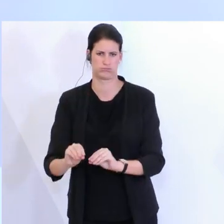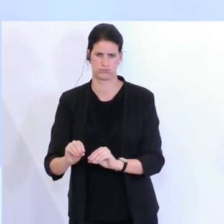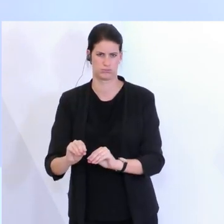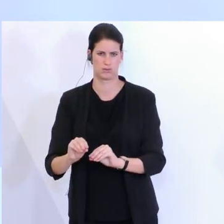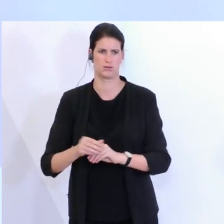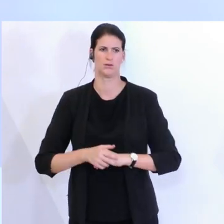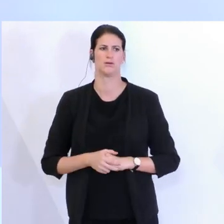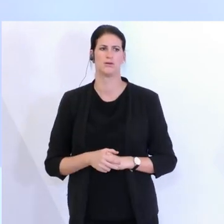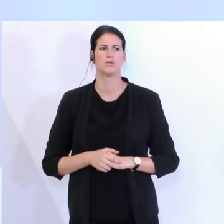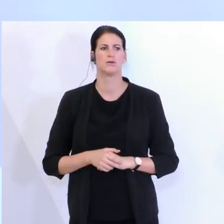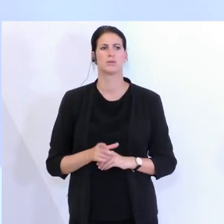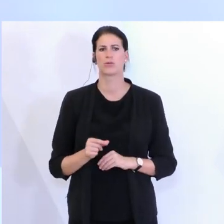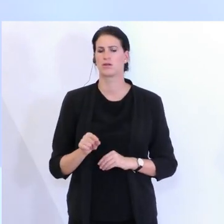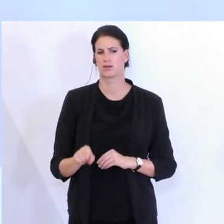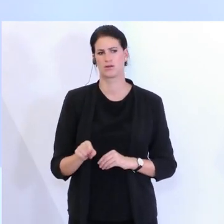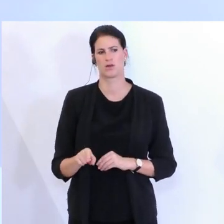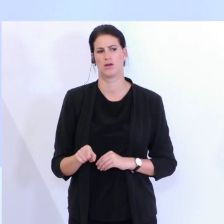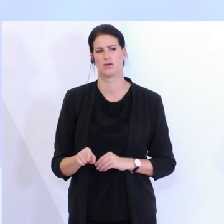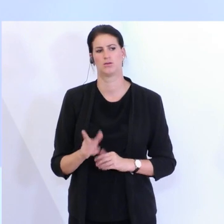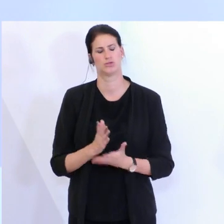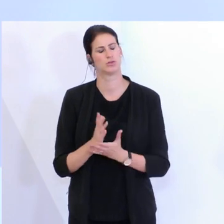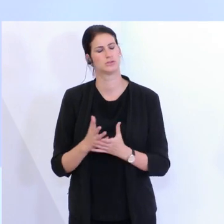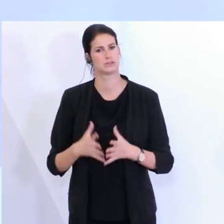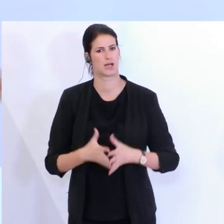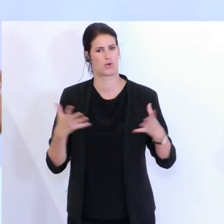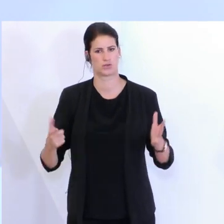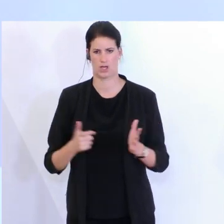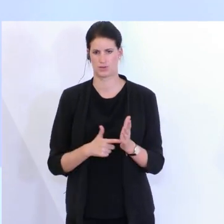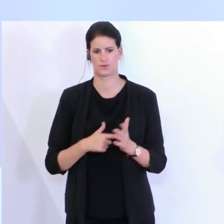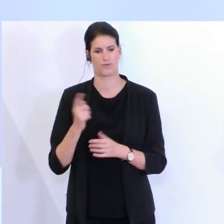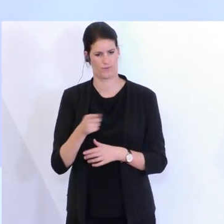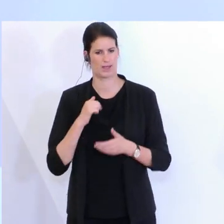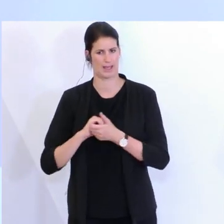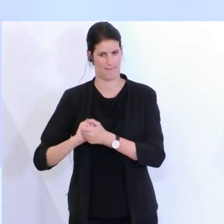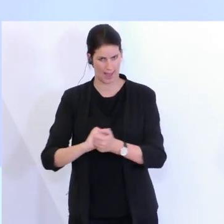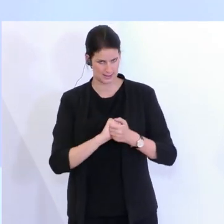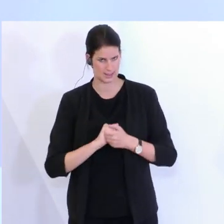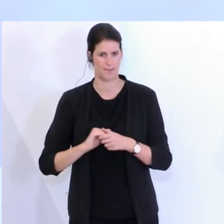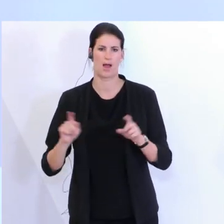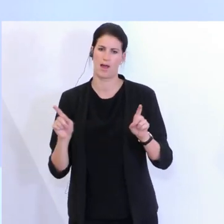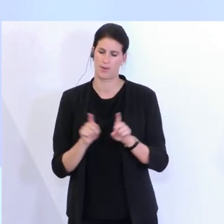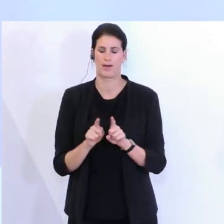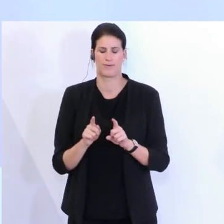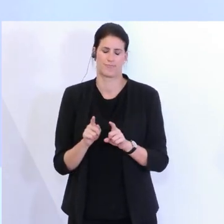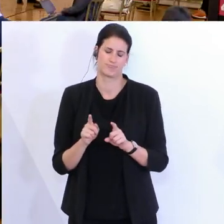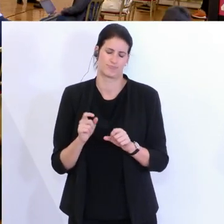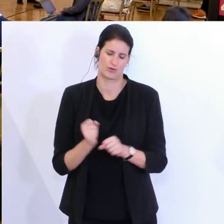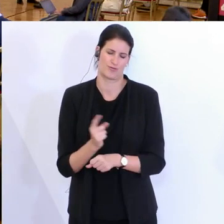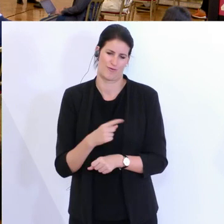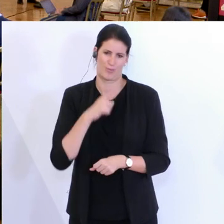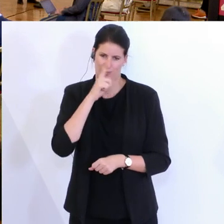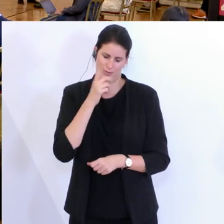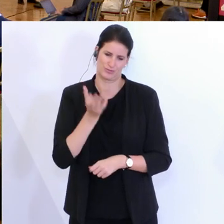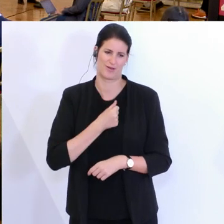Also da sind wir schon in einer sehr, sehr großen Herausforderung, die wir gemeinsam, aber auch mit der Branche versuchen zu stemmen.